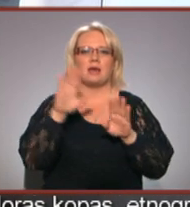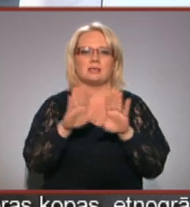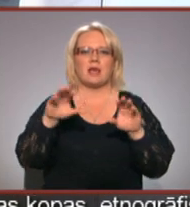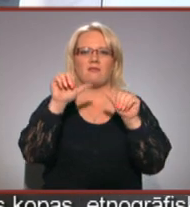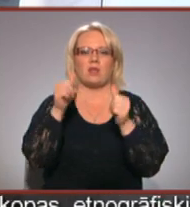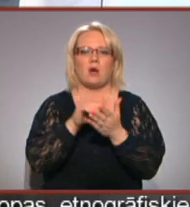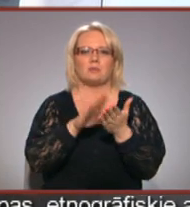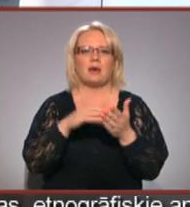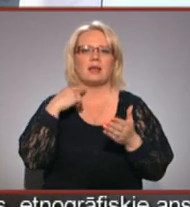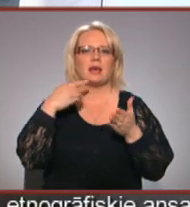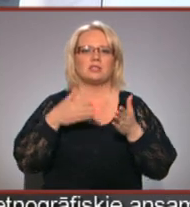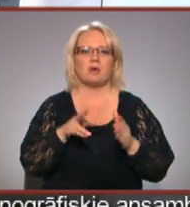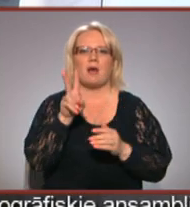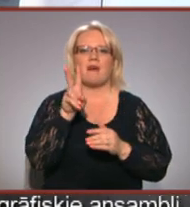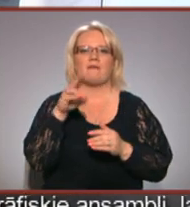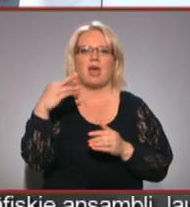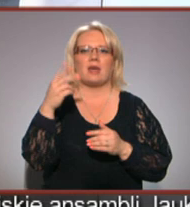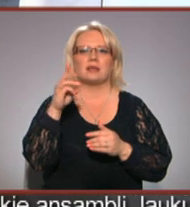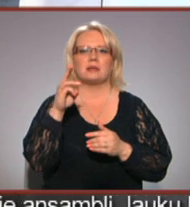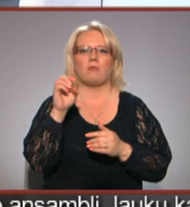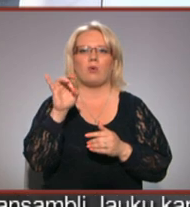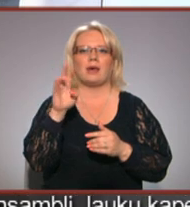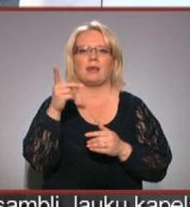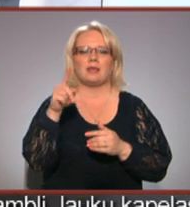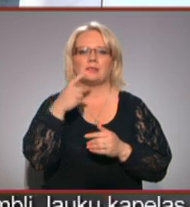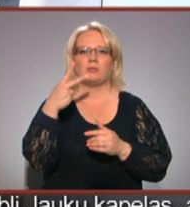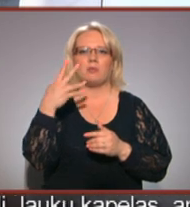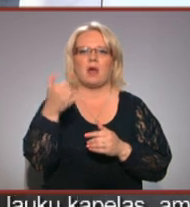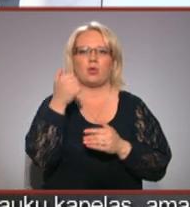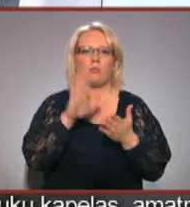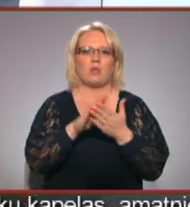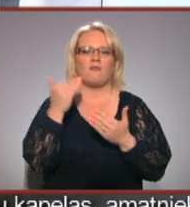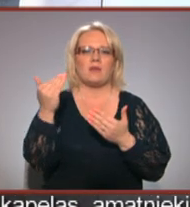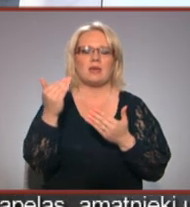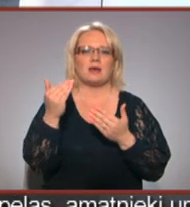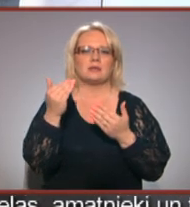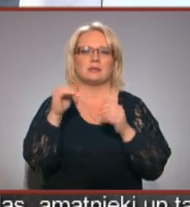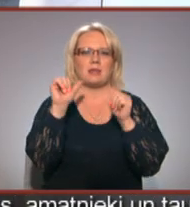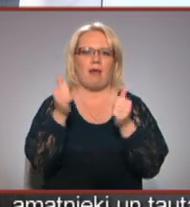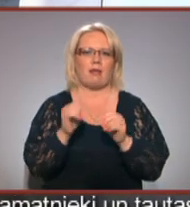veidot atzīmējot Rīgā dzimušās veras muhina simtu 25 gadu jubilēju un viņas daļeradi.